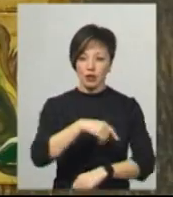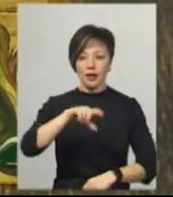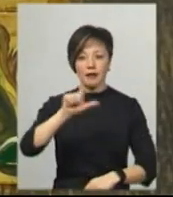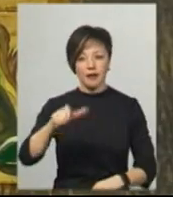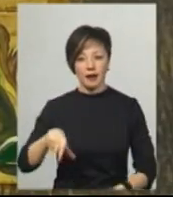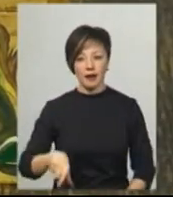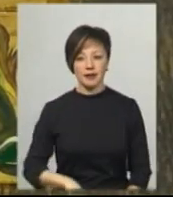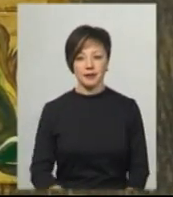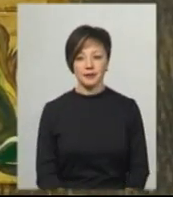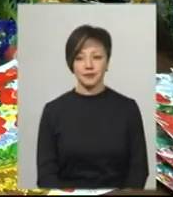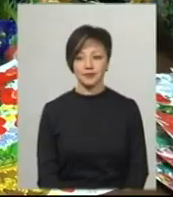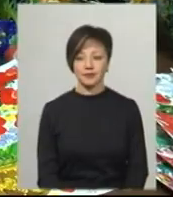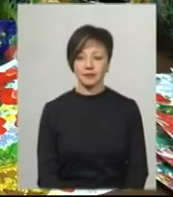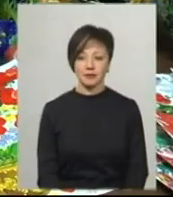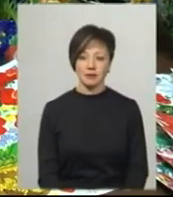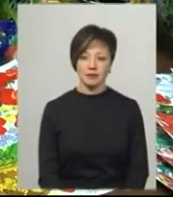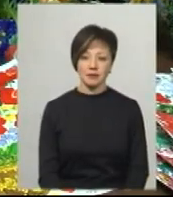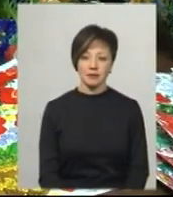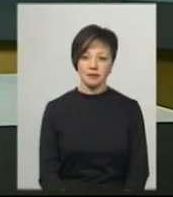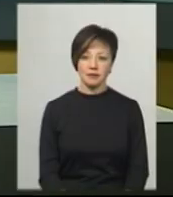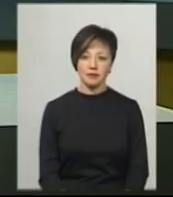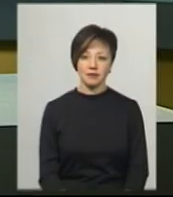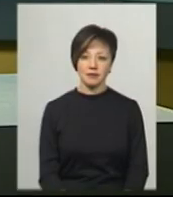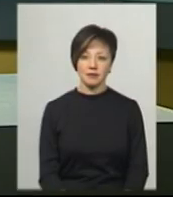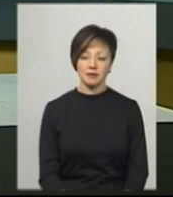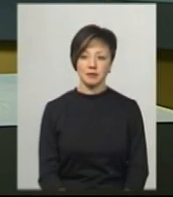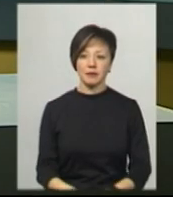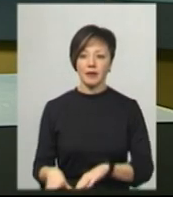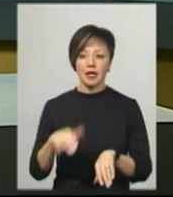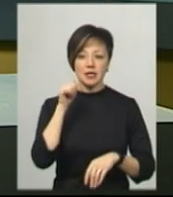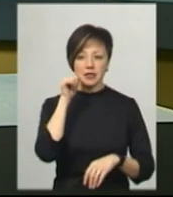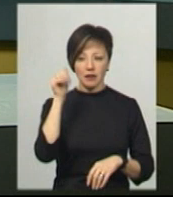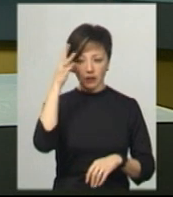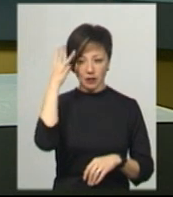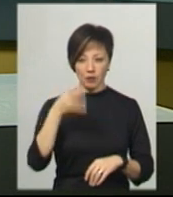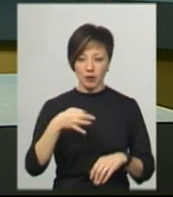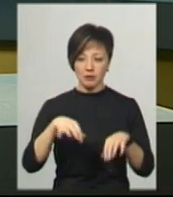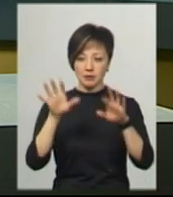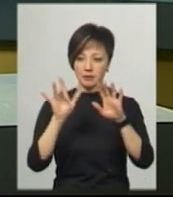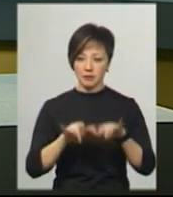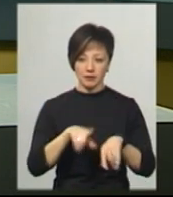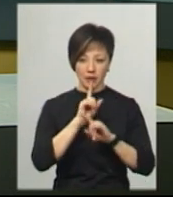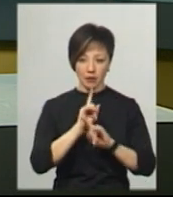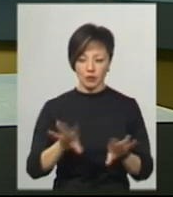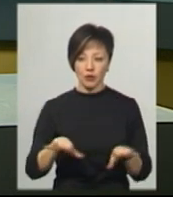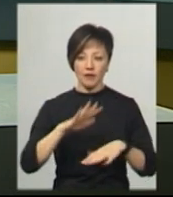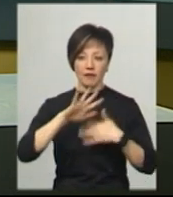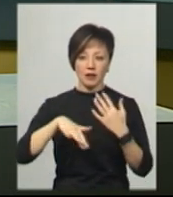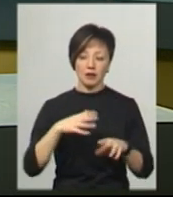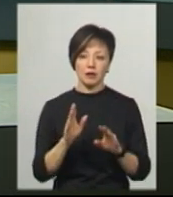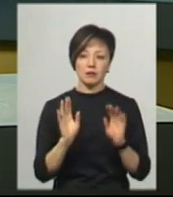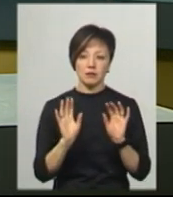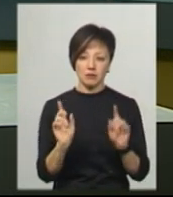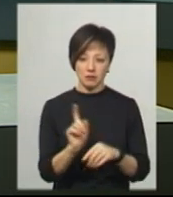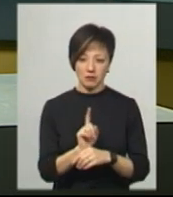Боровась, Дем'ян Цегольник. Новини на Суспільному. Хмельниччина. Завтра на Хмельниччині опадів не передбачається. Вітер помірний,